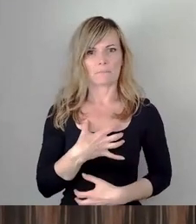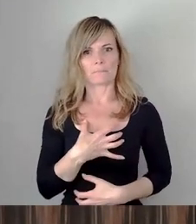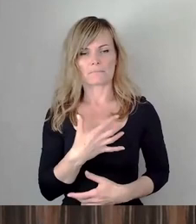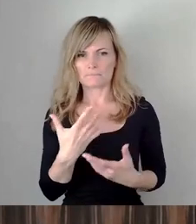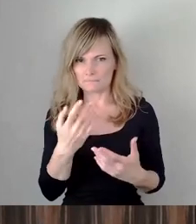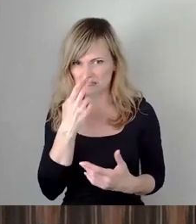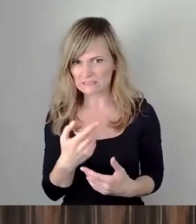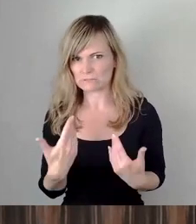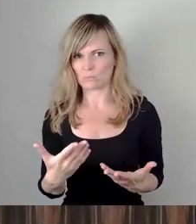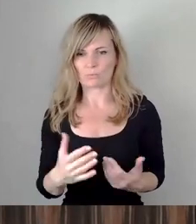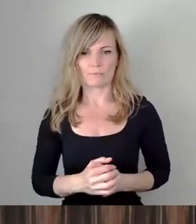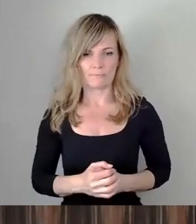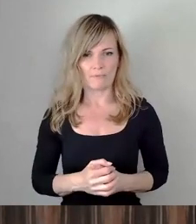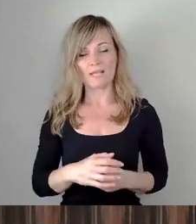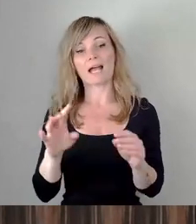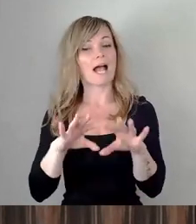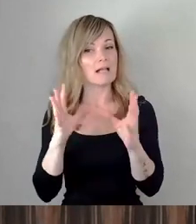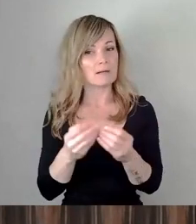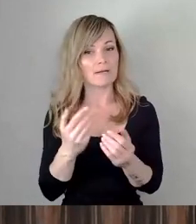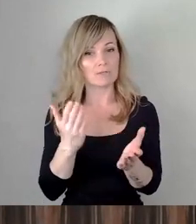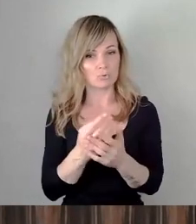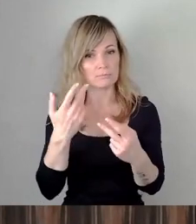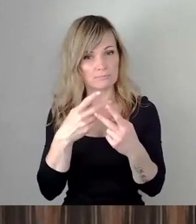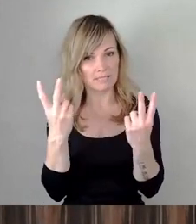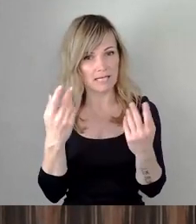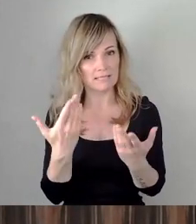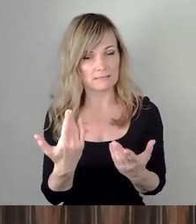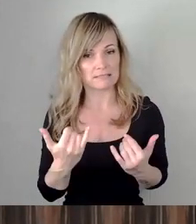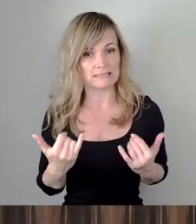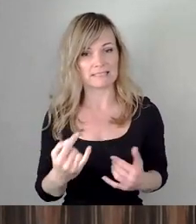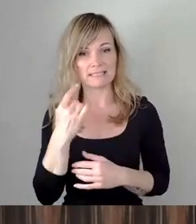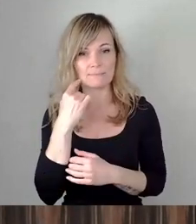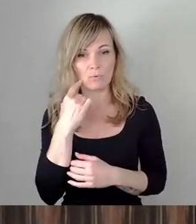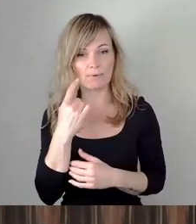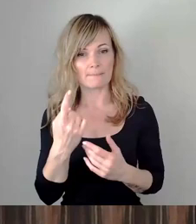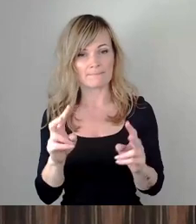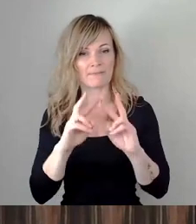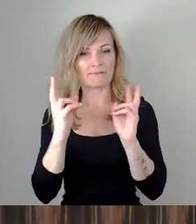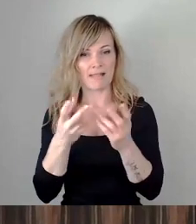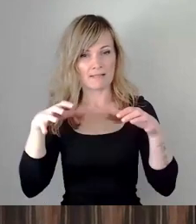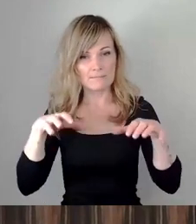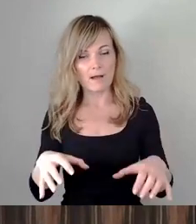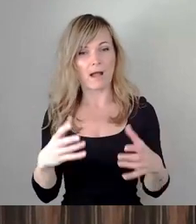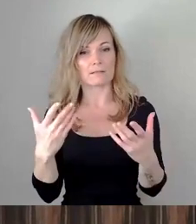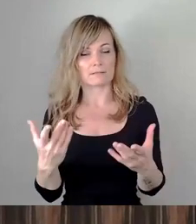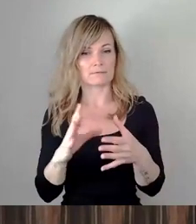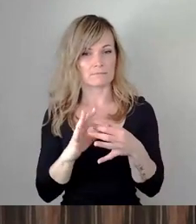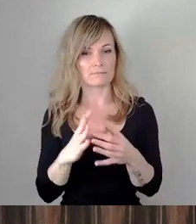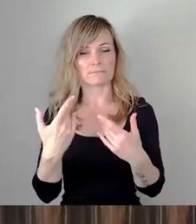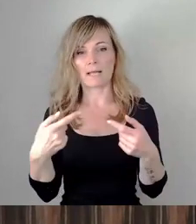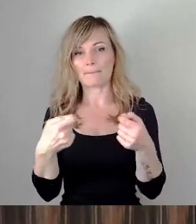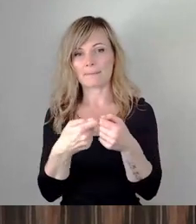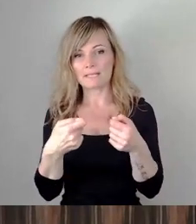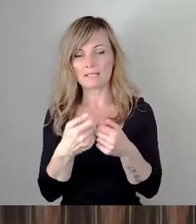Es ist allgemein bekannt, dass also momentan auch auf dem Weltmarkt und damit auch auf den Binnenmärkten die